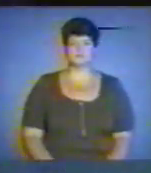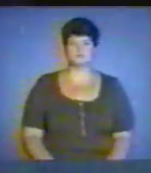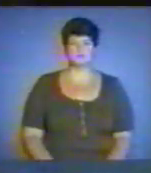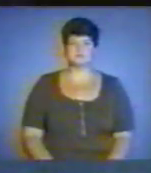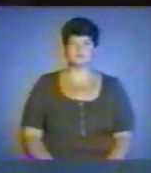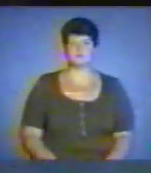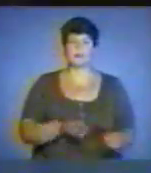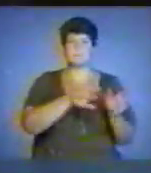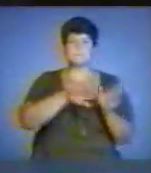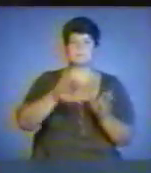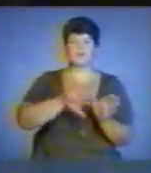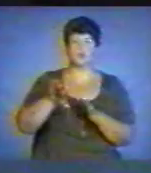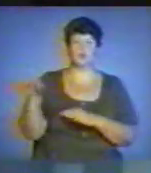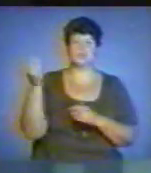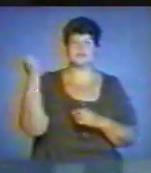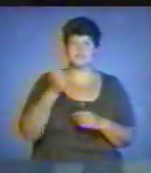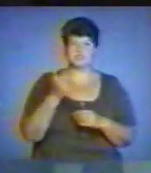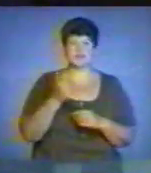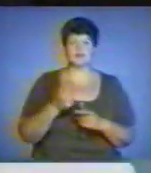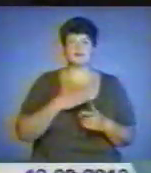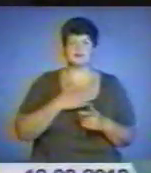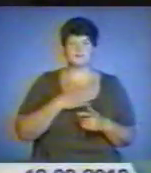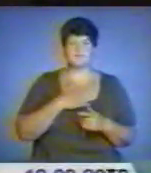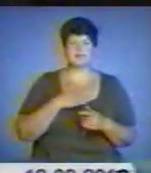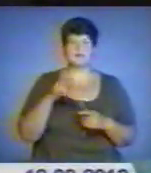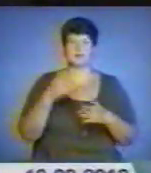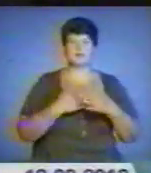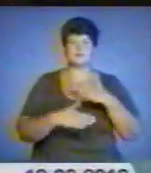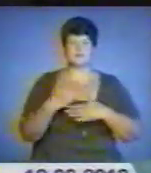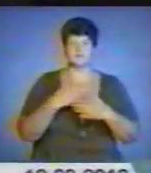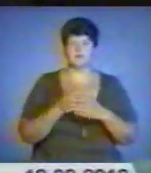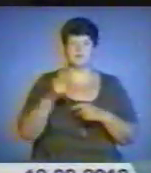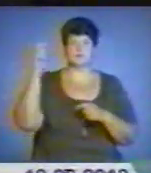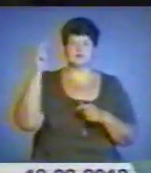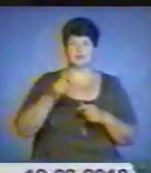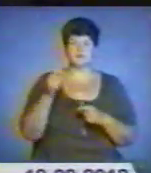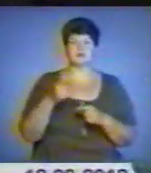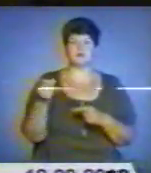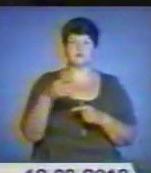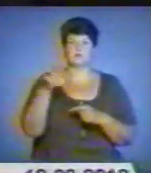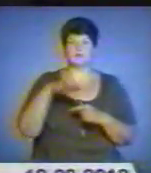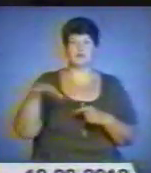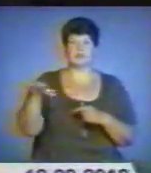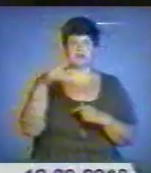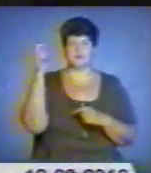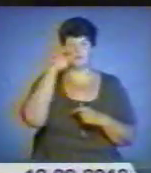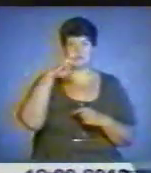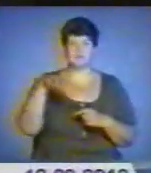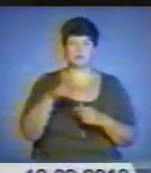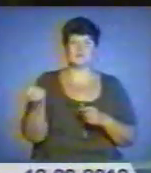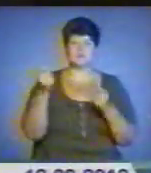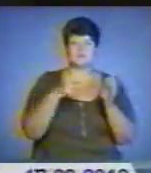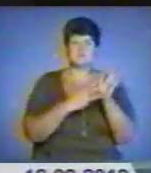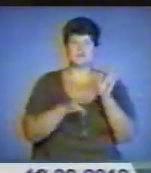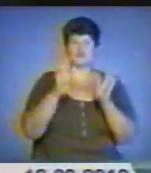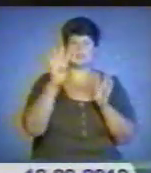Минулого тижня вітчизняні параолімпійці повернулися на батьківщину, привізши з собою 84 медалі. У